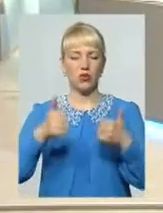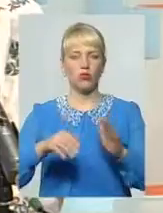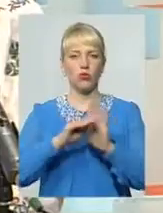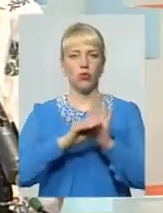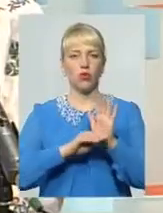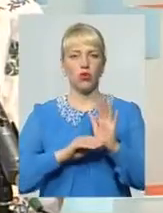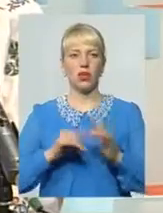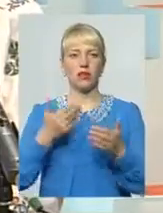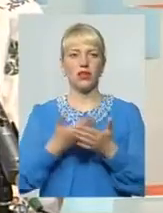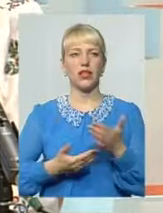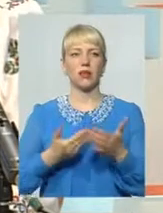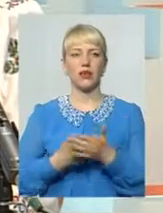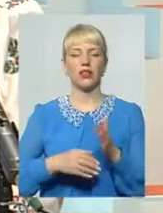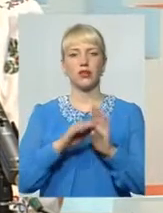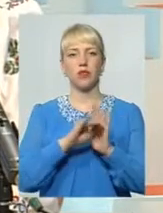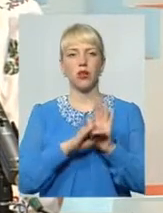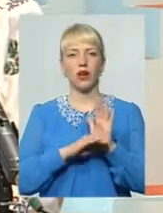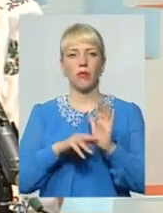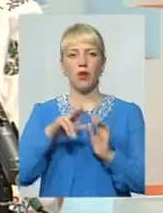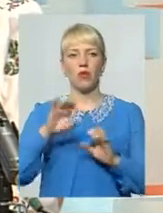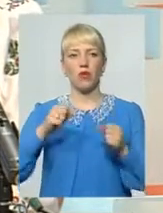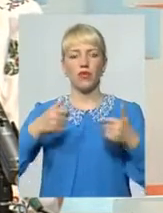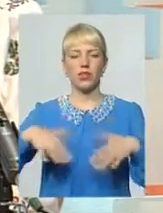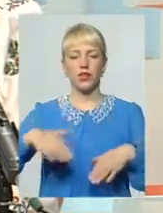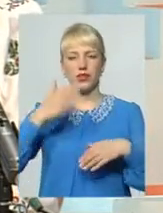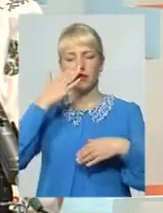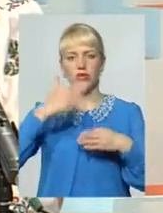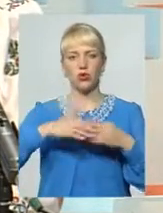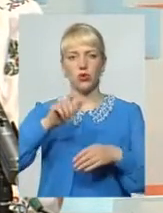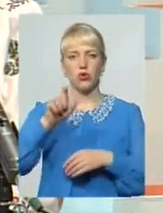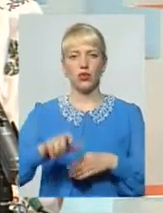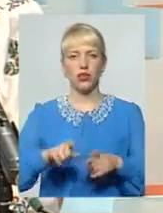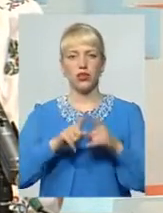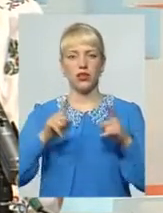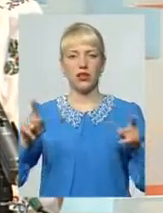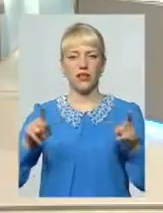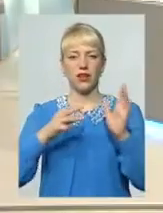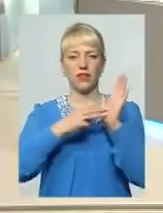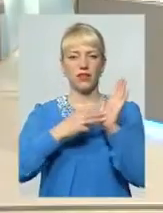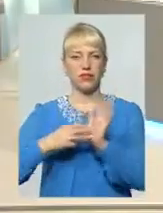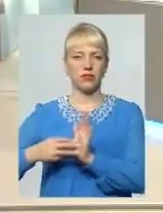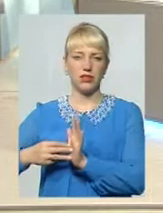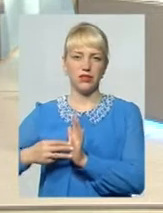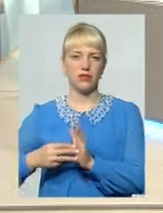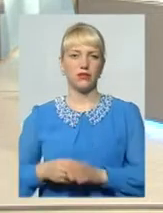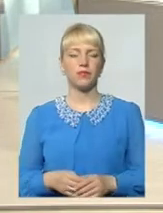І, наприклад, програма по втраті близької людини триває протягом вісьми місяців